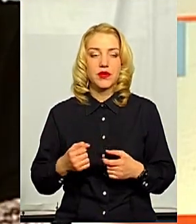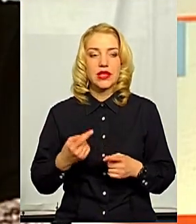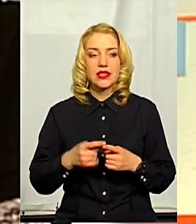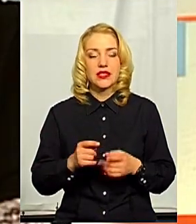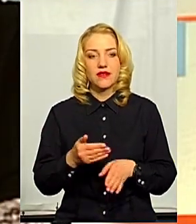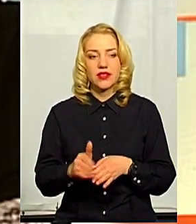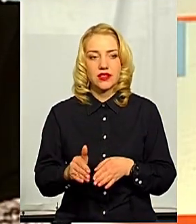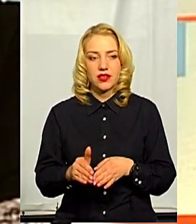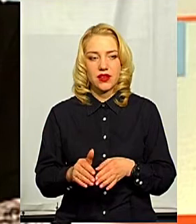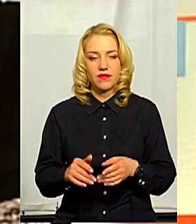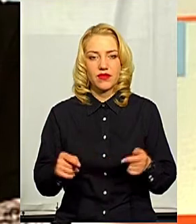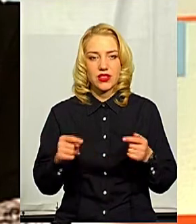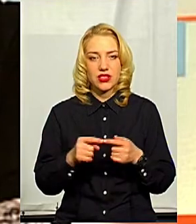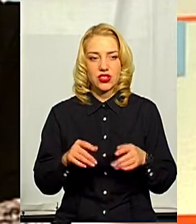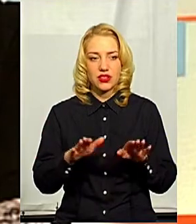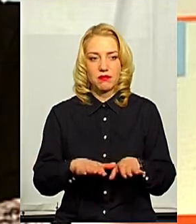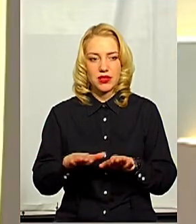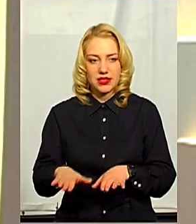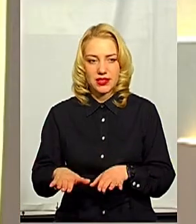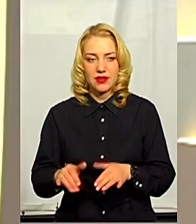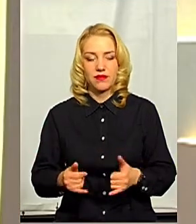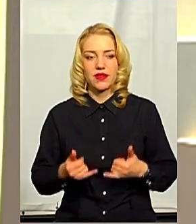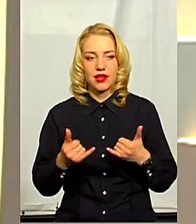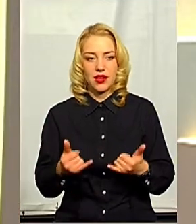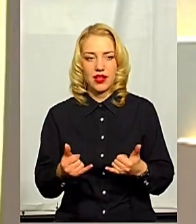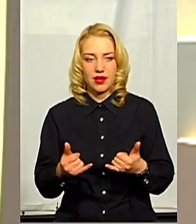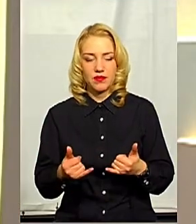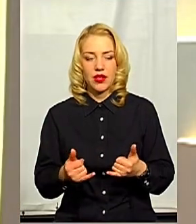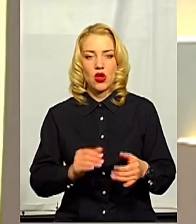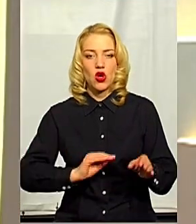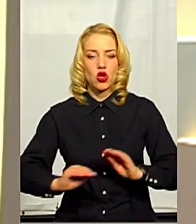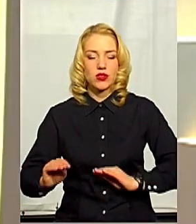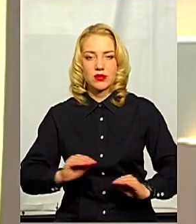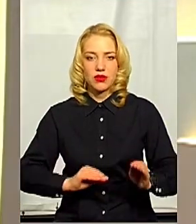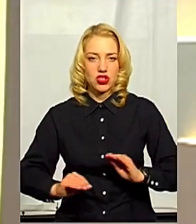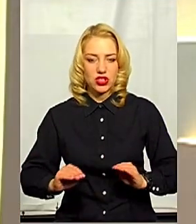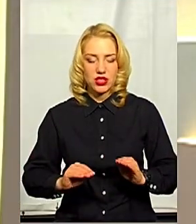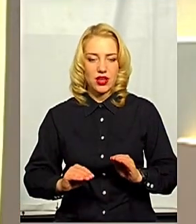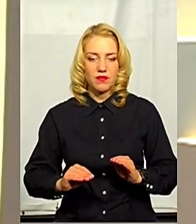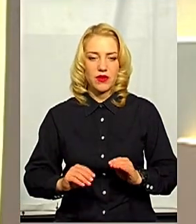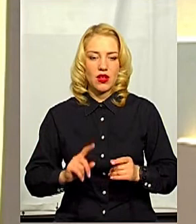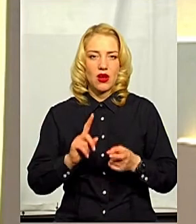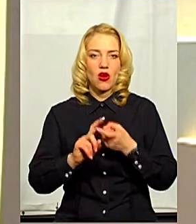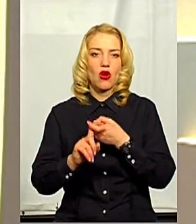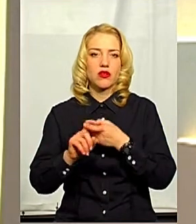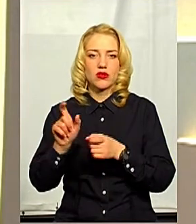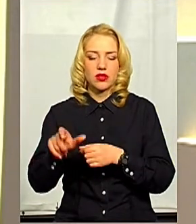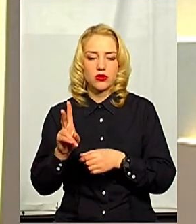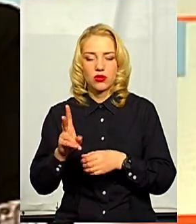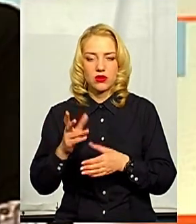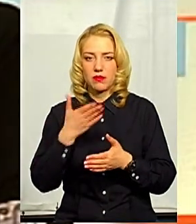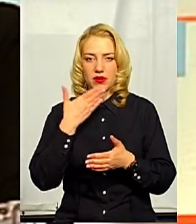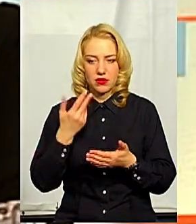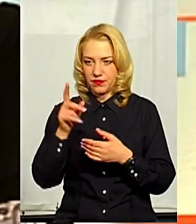виділення, визначення місць для розміщення контактних осіб. Це ті особи, які не